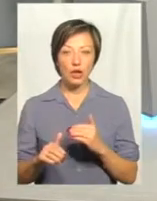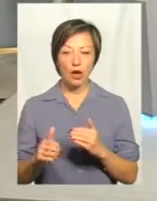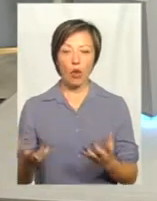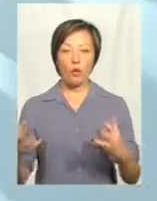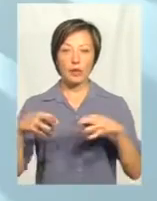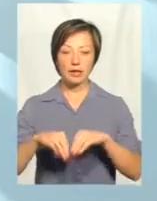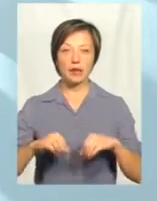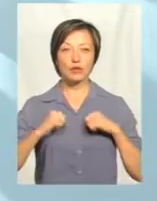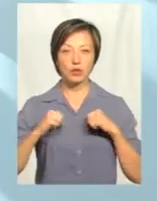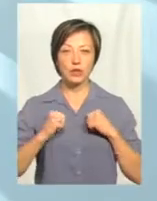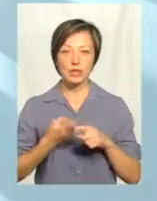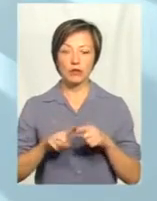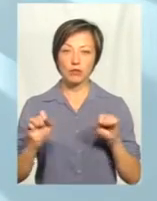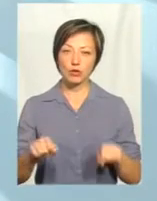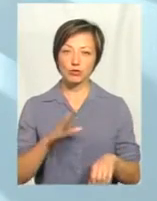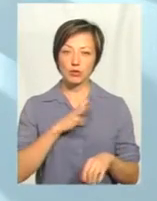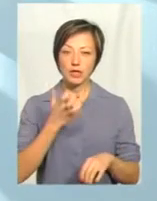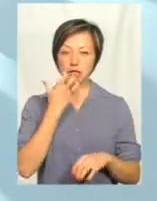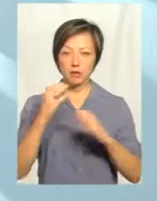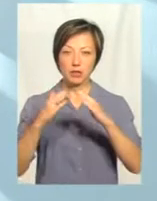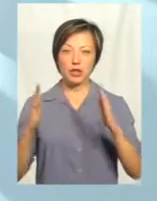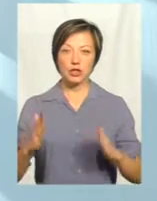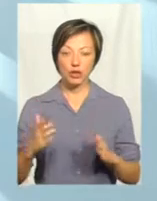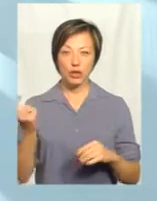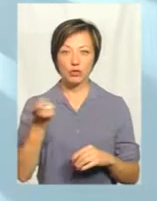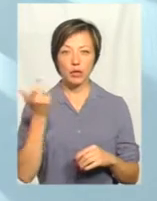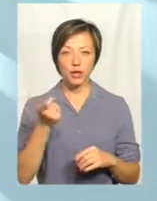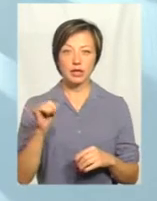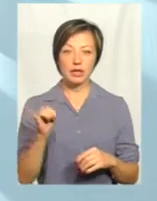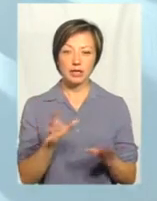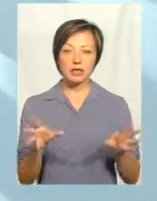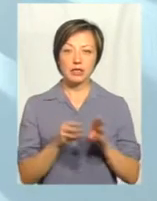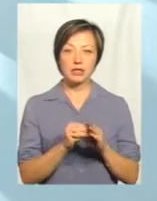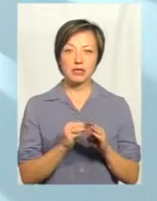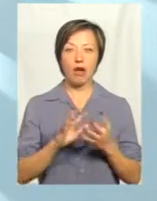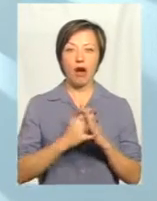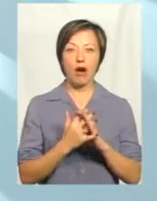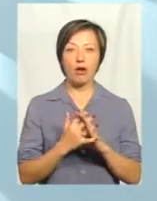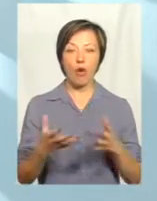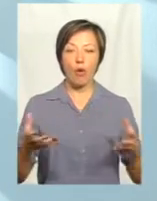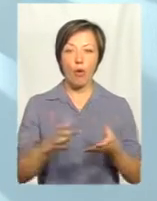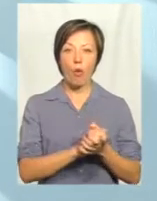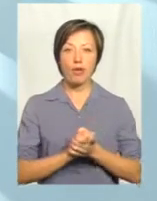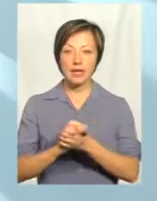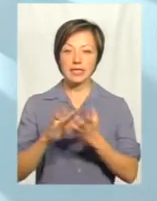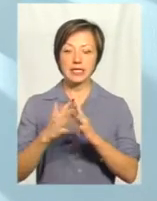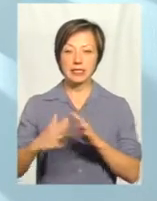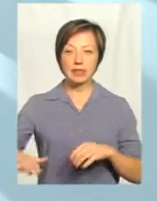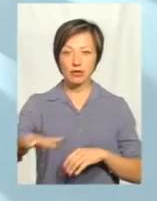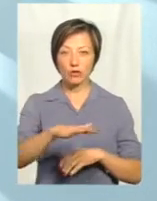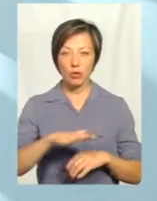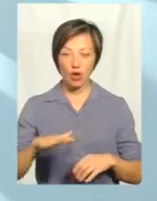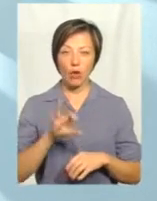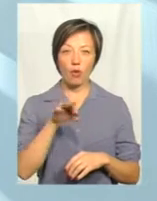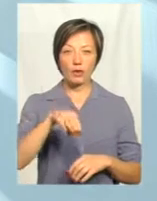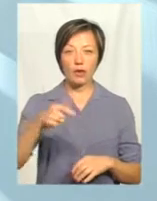'єднанні зусиль, це може бути і з тепличним господарством, і з агрогодингом, який працює на сільській території, і з об'єднаною